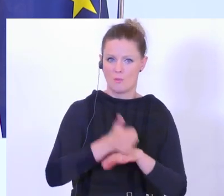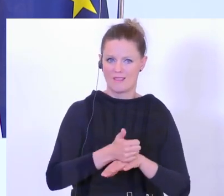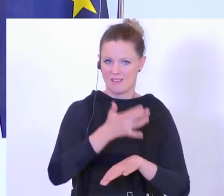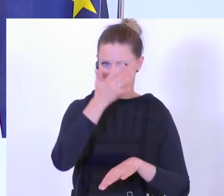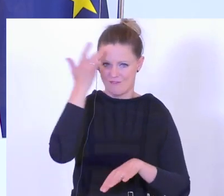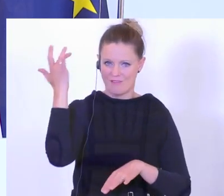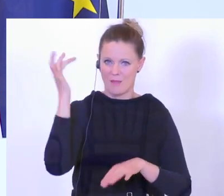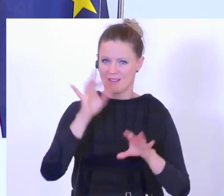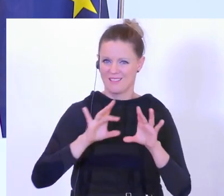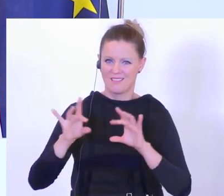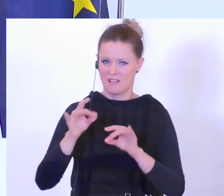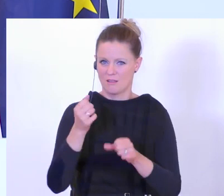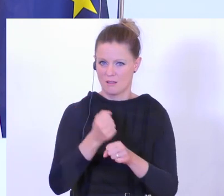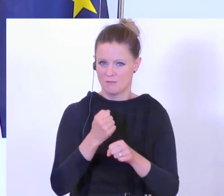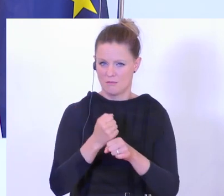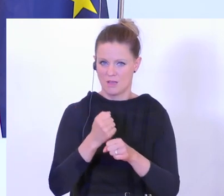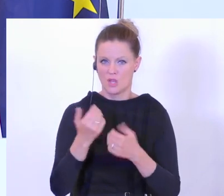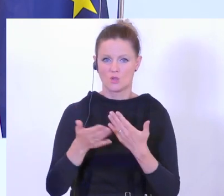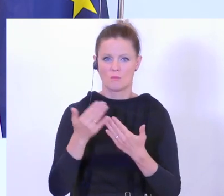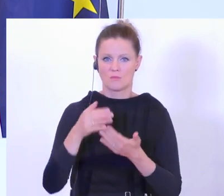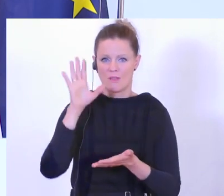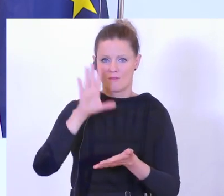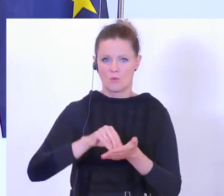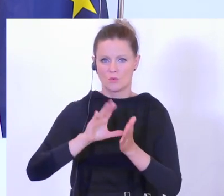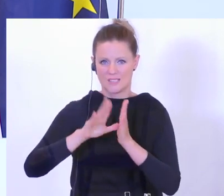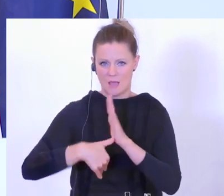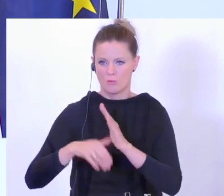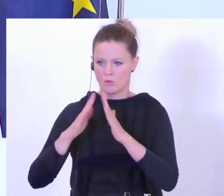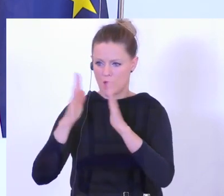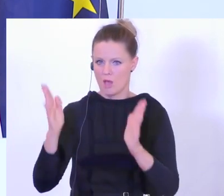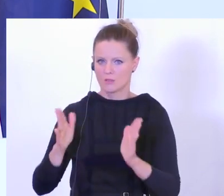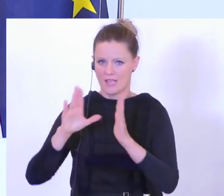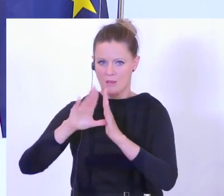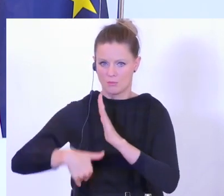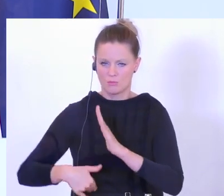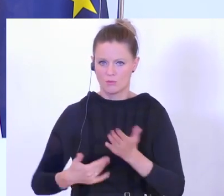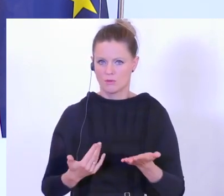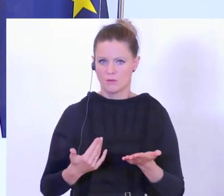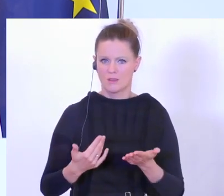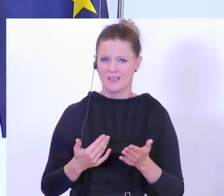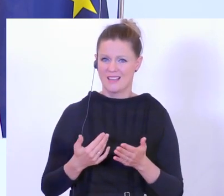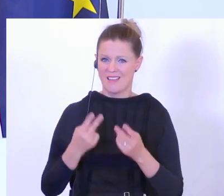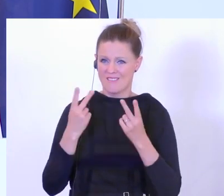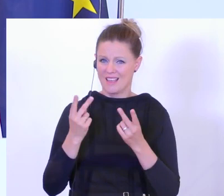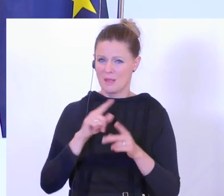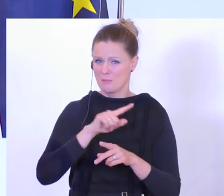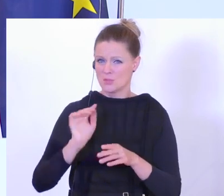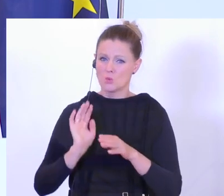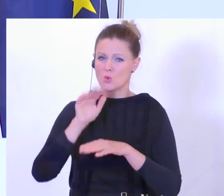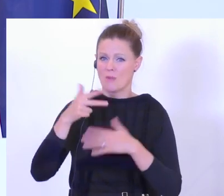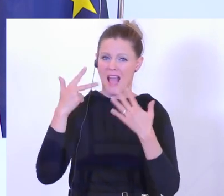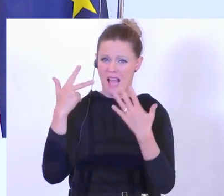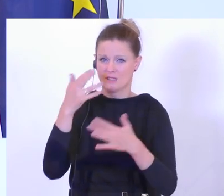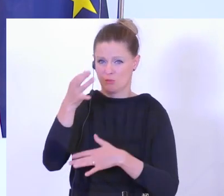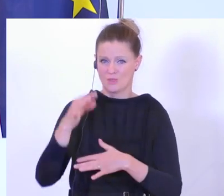Tätern beherrscht werden. Das ist zum Beispiel der Wohnungseinbruch und der Wohnhauseinbruch. Hier haben wir Werte bis über 80% fremder